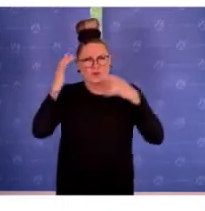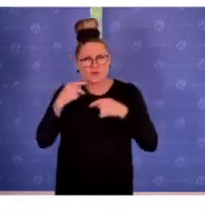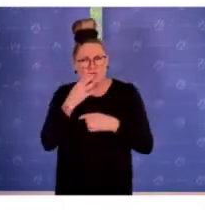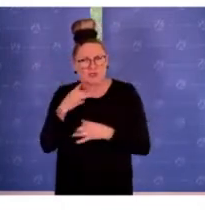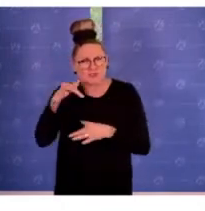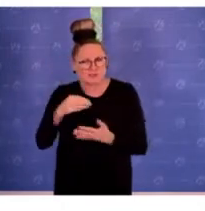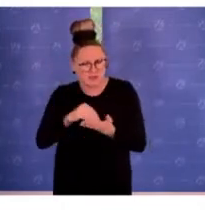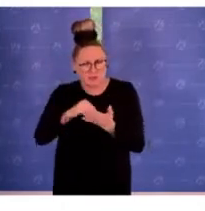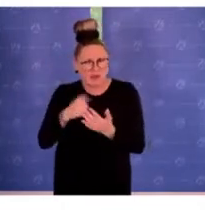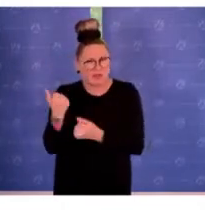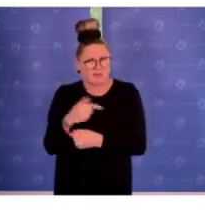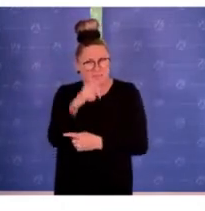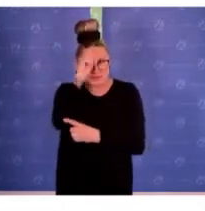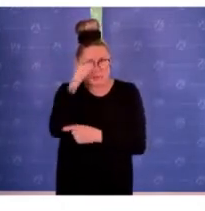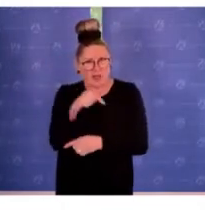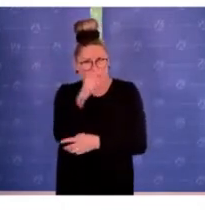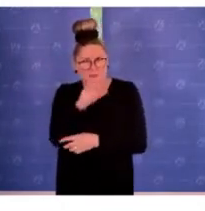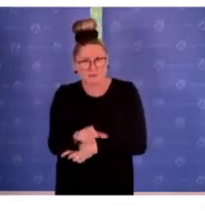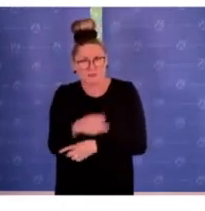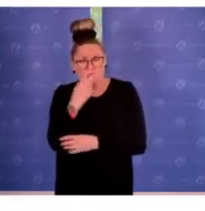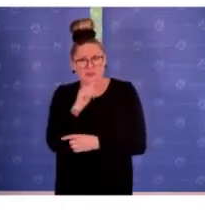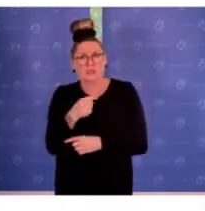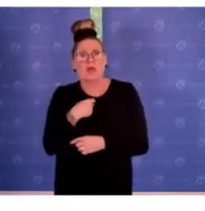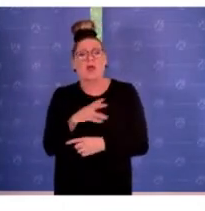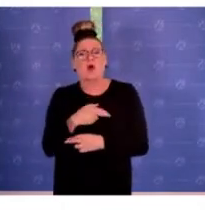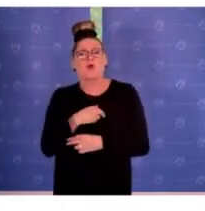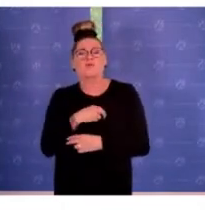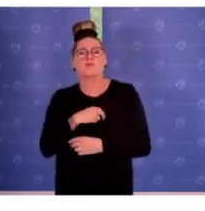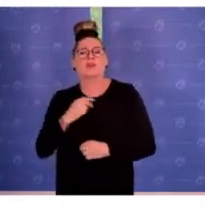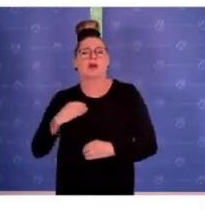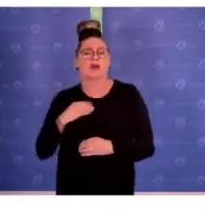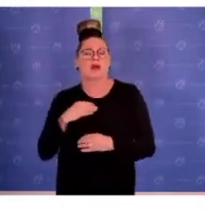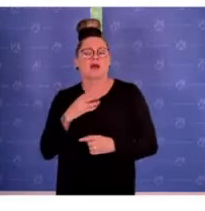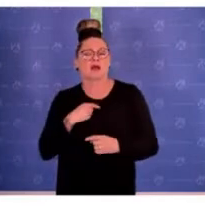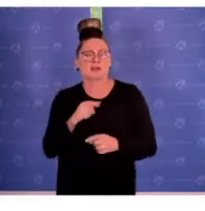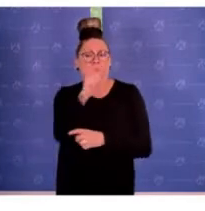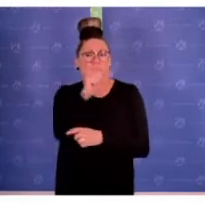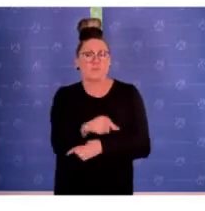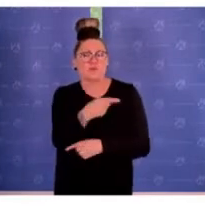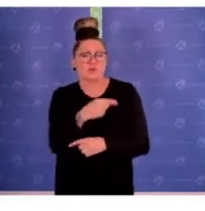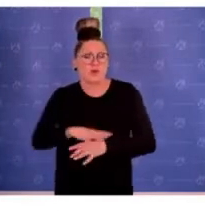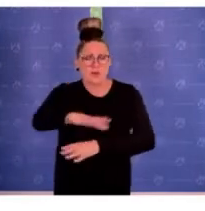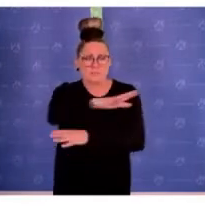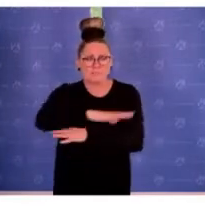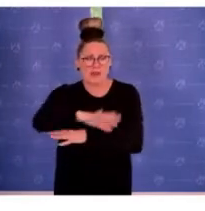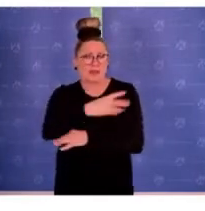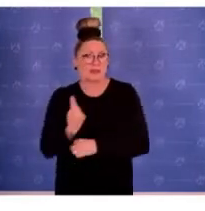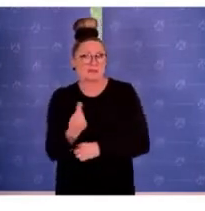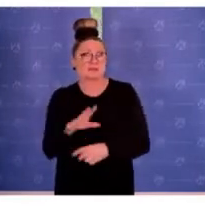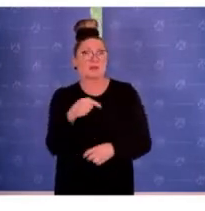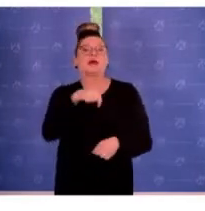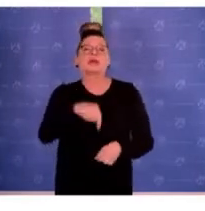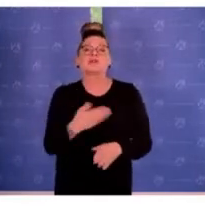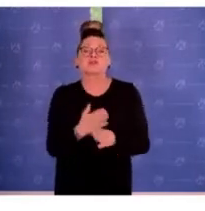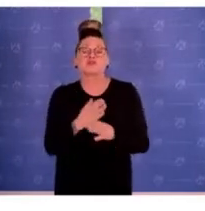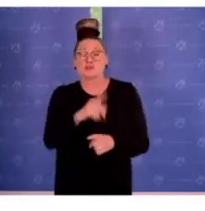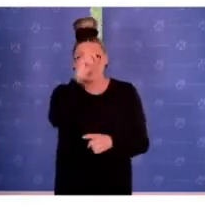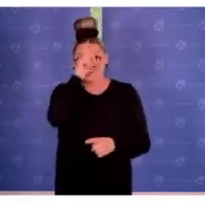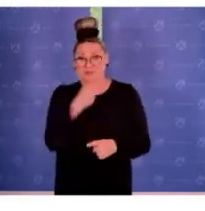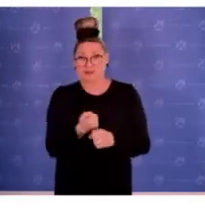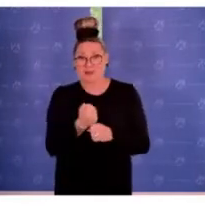aufgetreten ist und in dieses Reichsbürgermilieu letzten Endes einzuordnen gewesen ist, mittlerweile vom Dienst suspendiert.